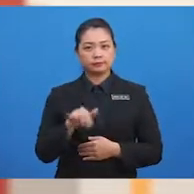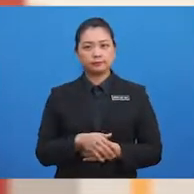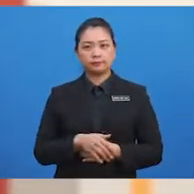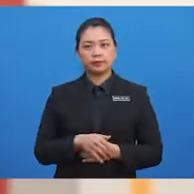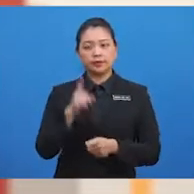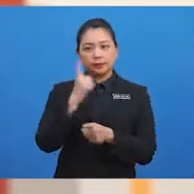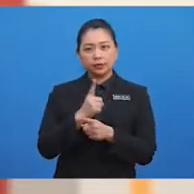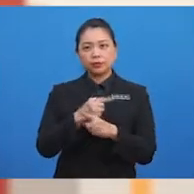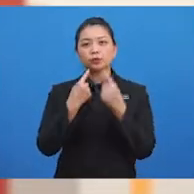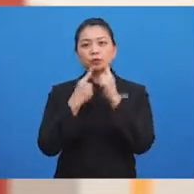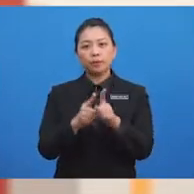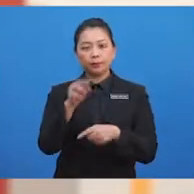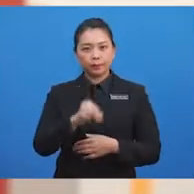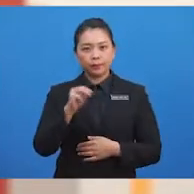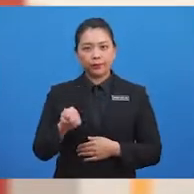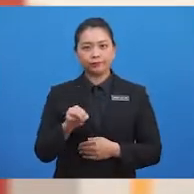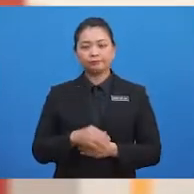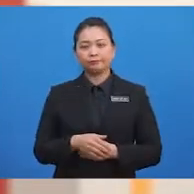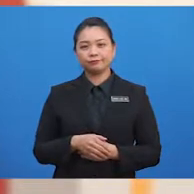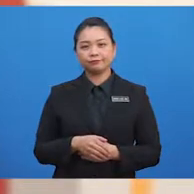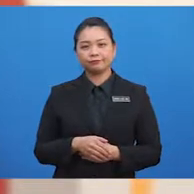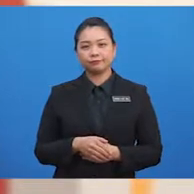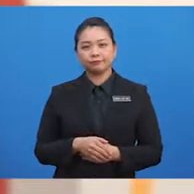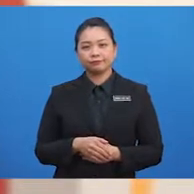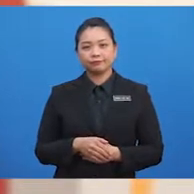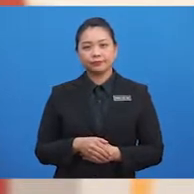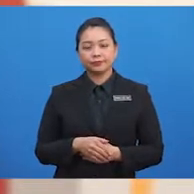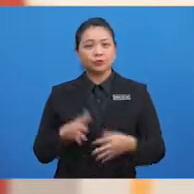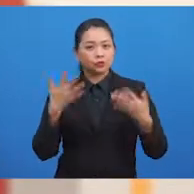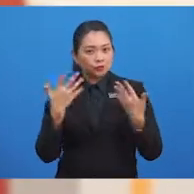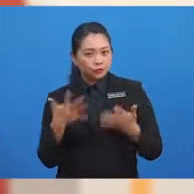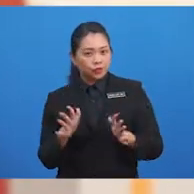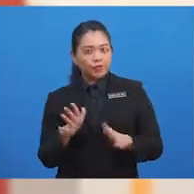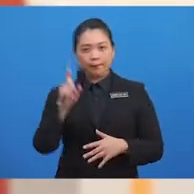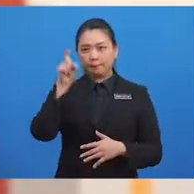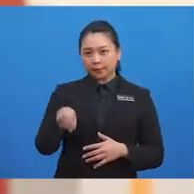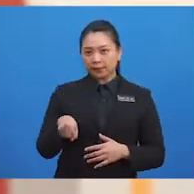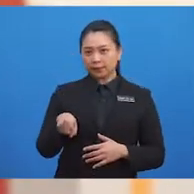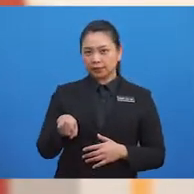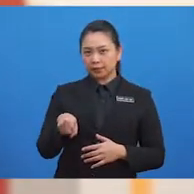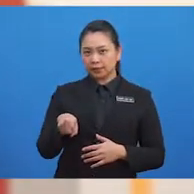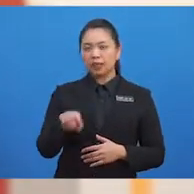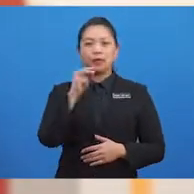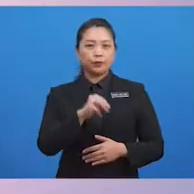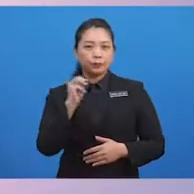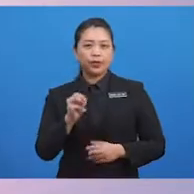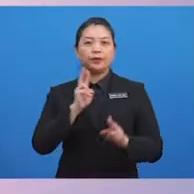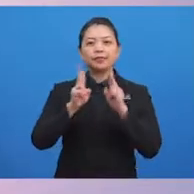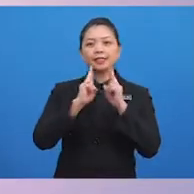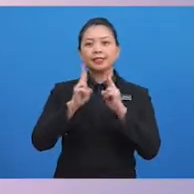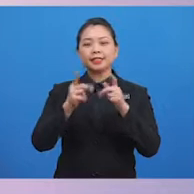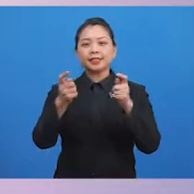betul jawapan murid-murid pulang cikgu ini. Sudah pastinya murid-murid mengucap